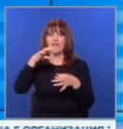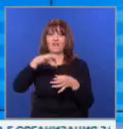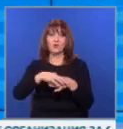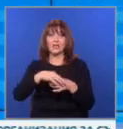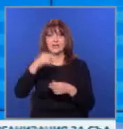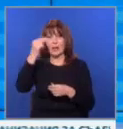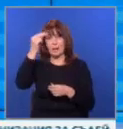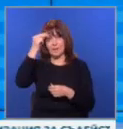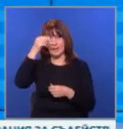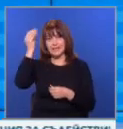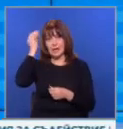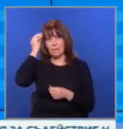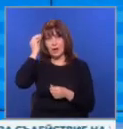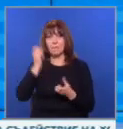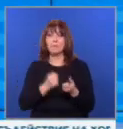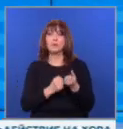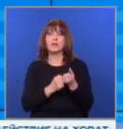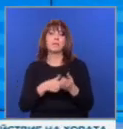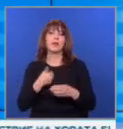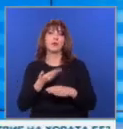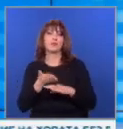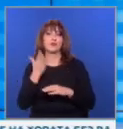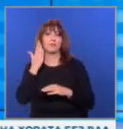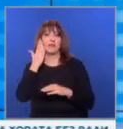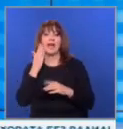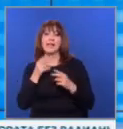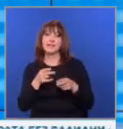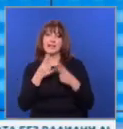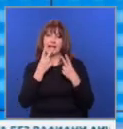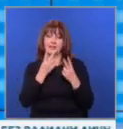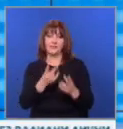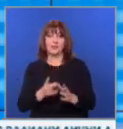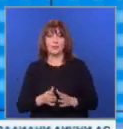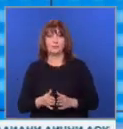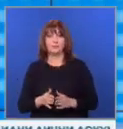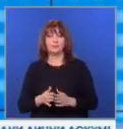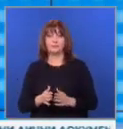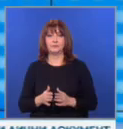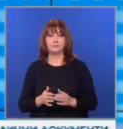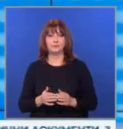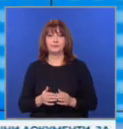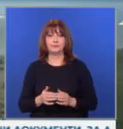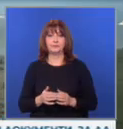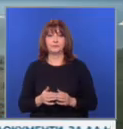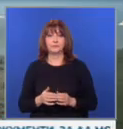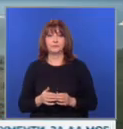Българска памет, подкрепене от външното ни министерство. Репортаж на Юрдан Димитров и Миглена Гайдарова.